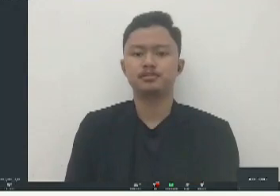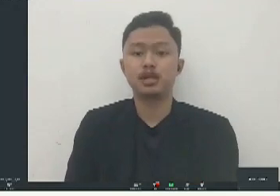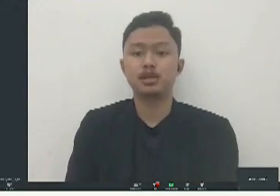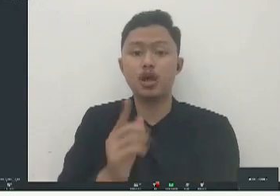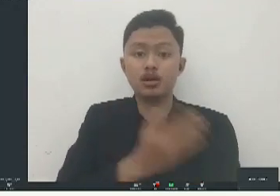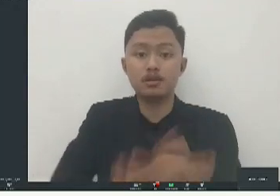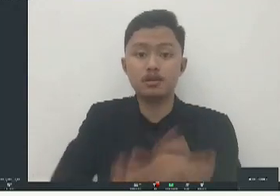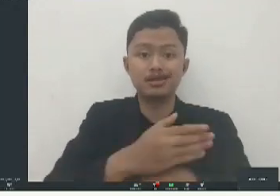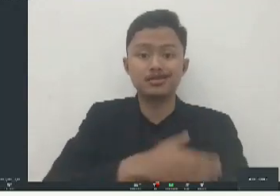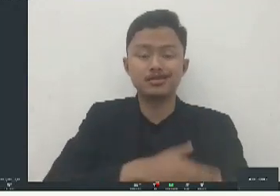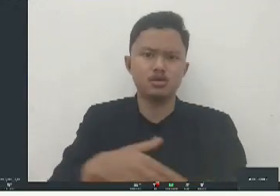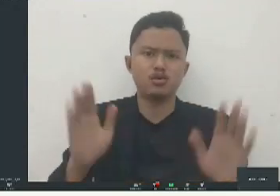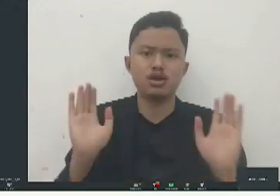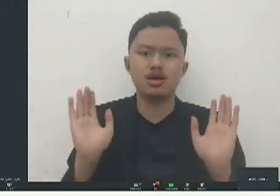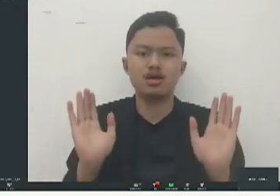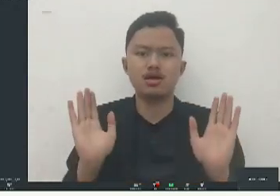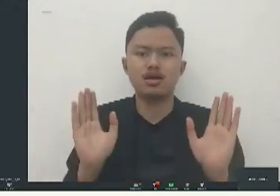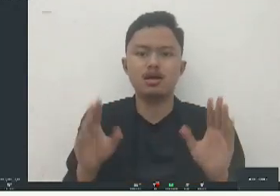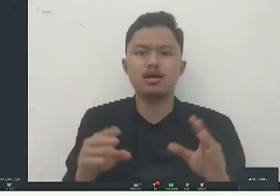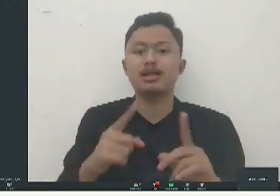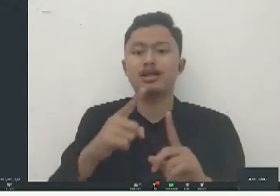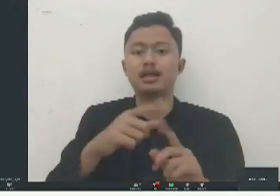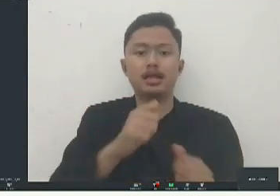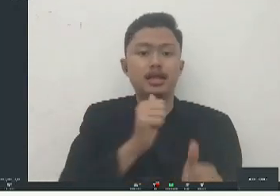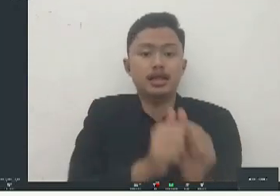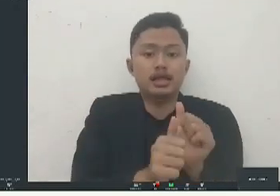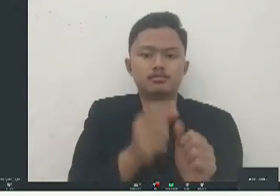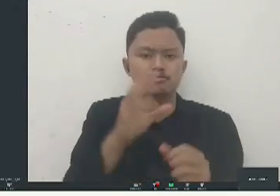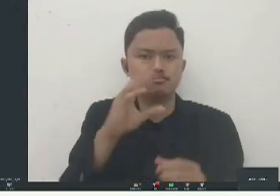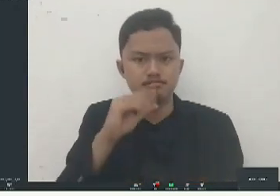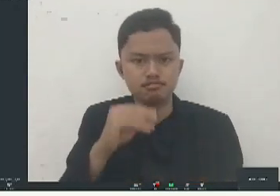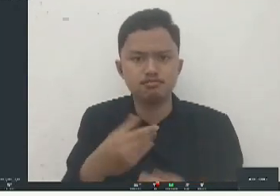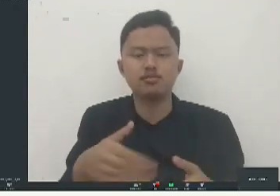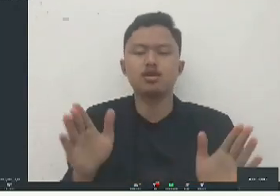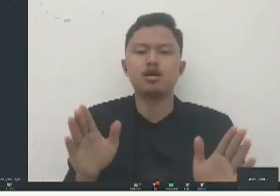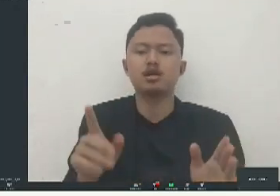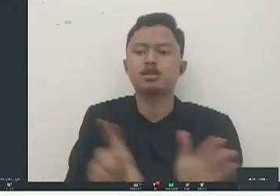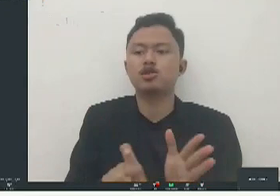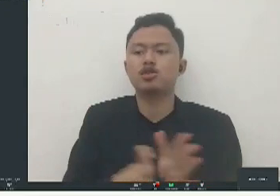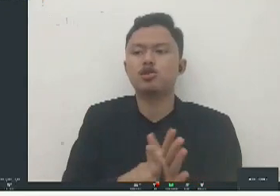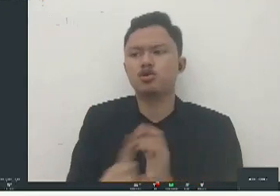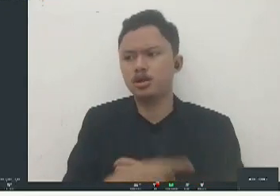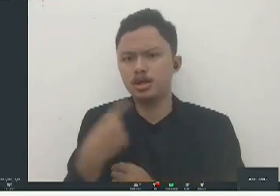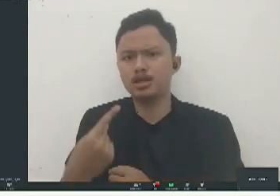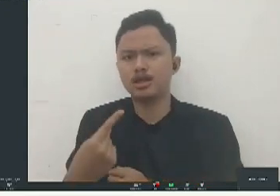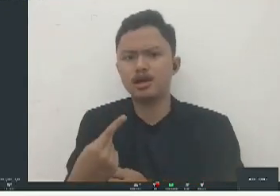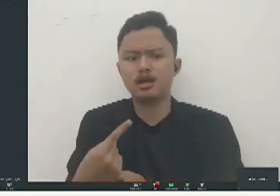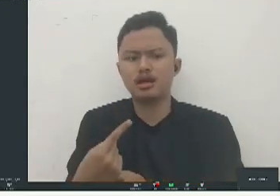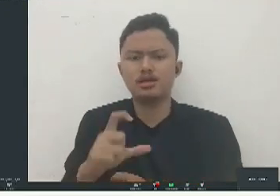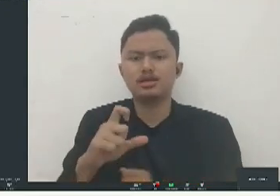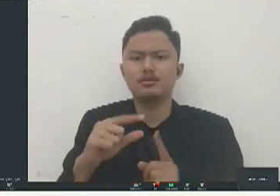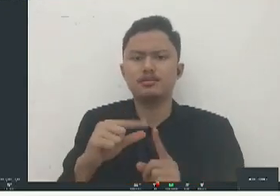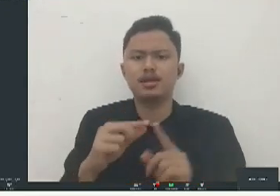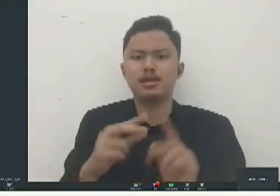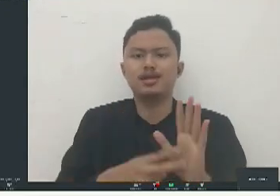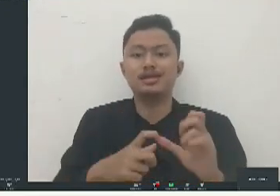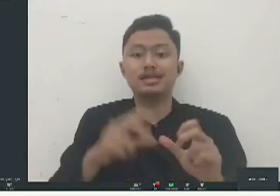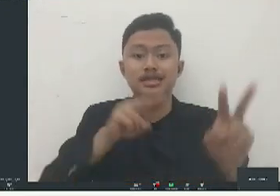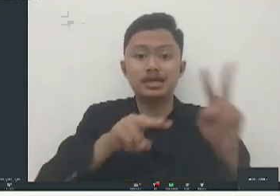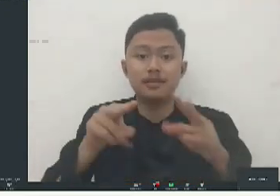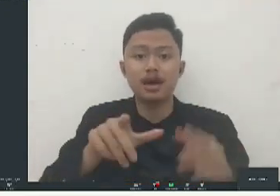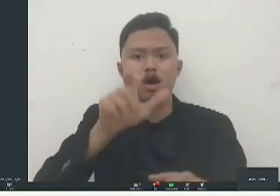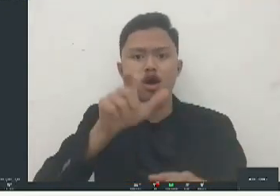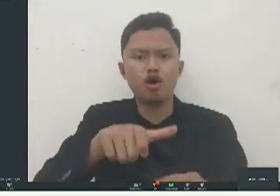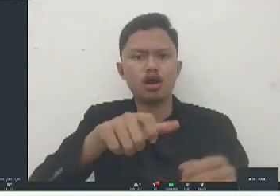biarkan nanti hasil tes yang bicara gitu ya atau kalau memang kita ini kan rekrutmen CPNS ingin mencari seseorang itu yang qualified